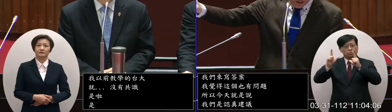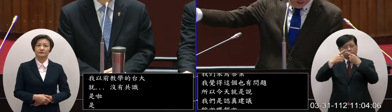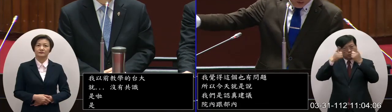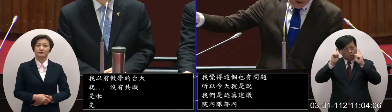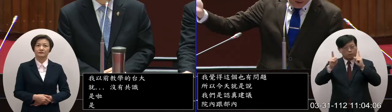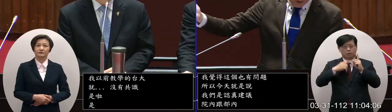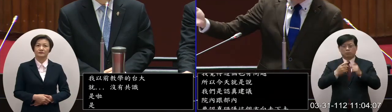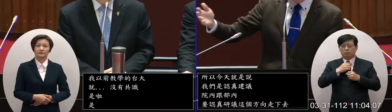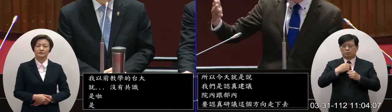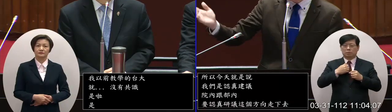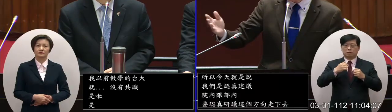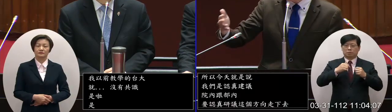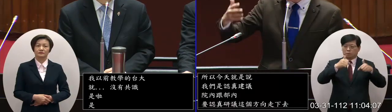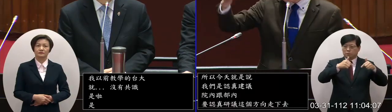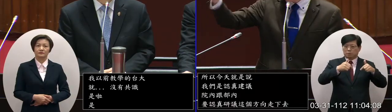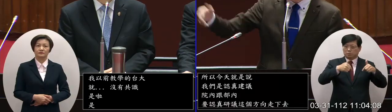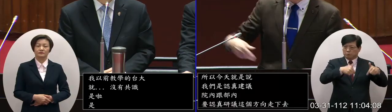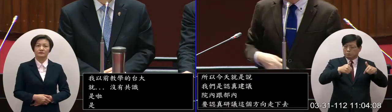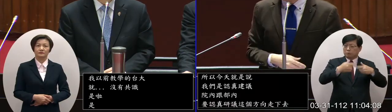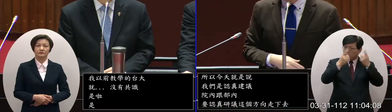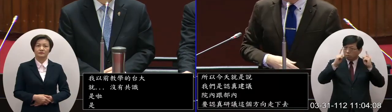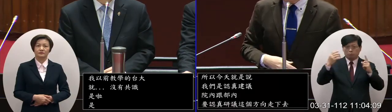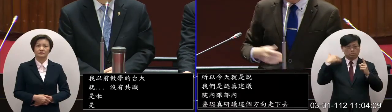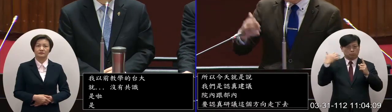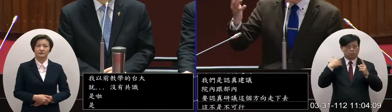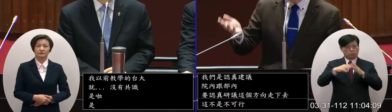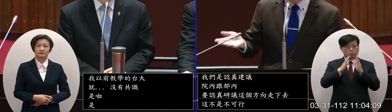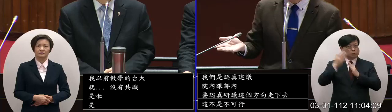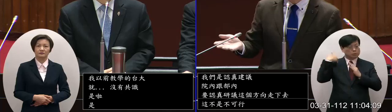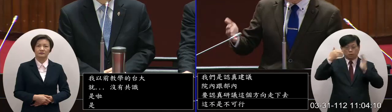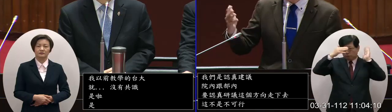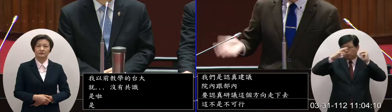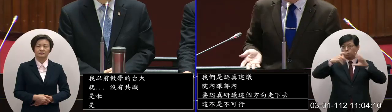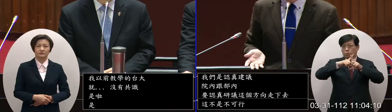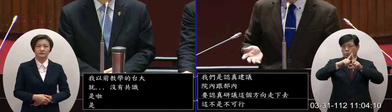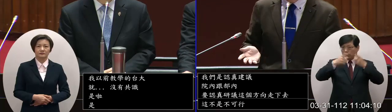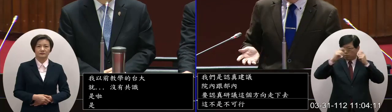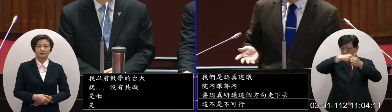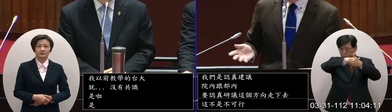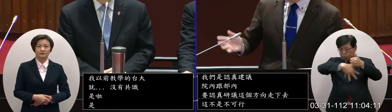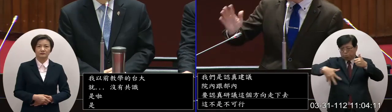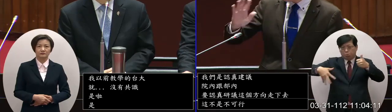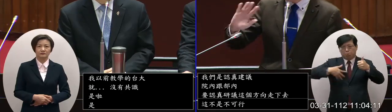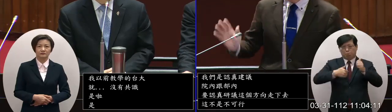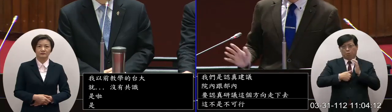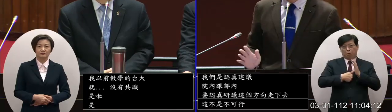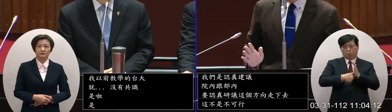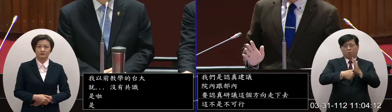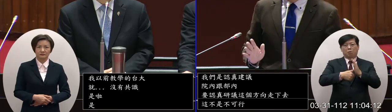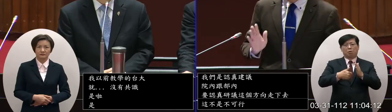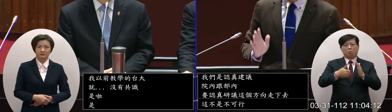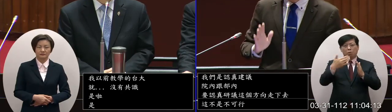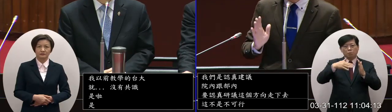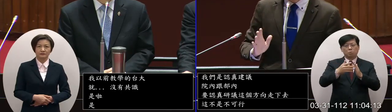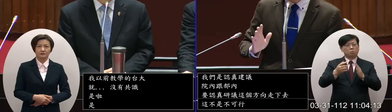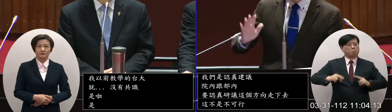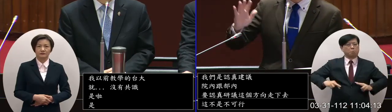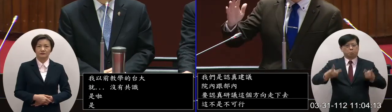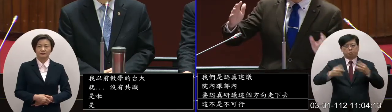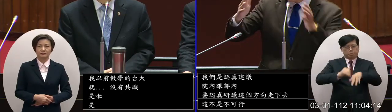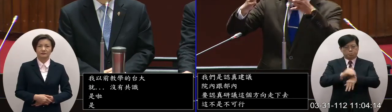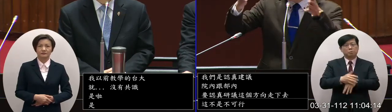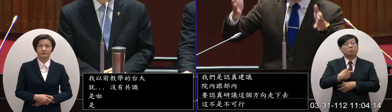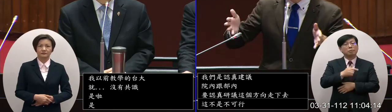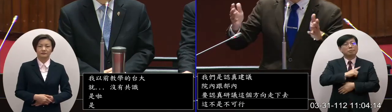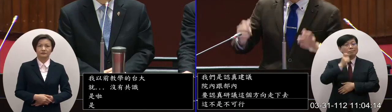學一路京都大學東北大學這都是當時他們的帝國大學下面的系統都是最好的大學全面都是我覺得既然我們